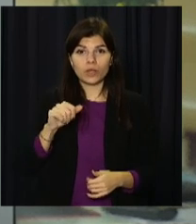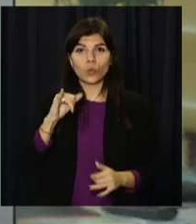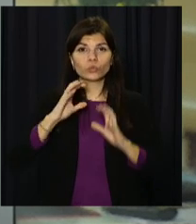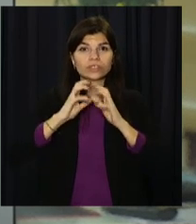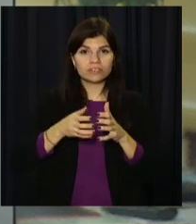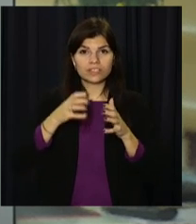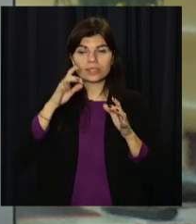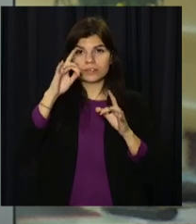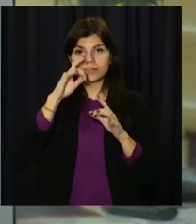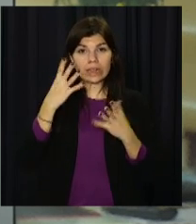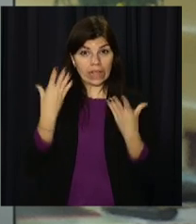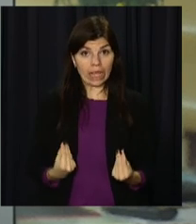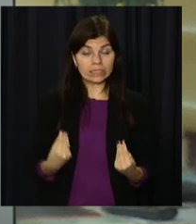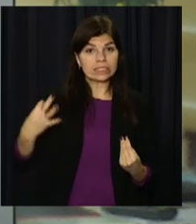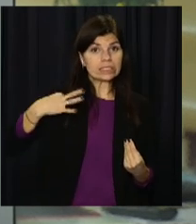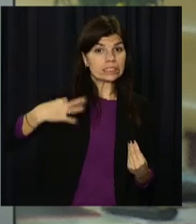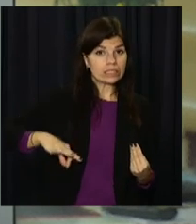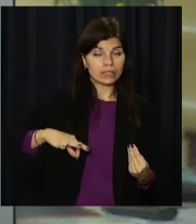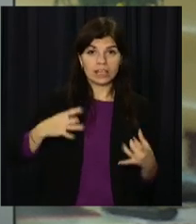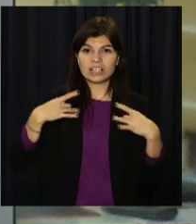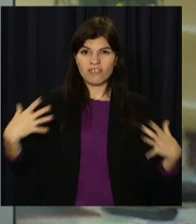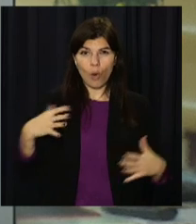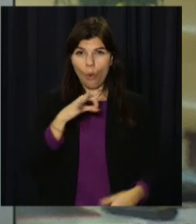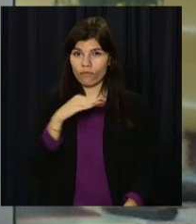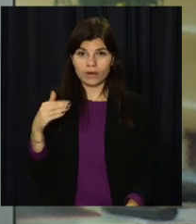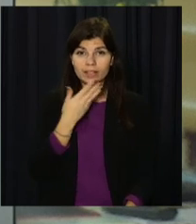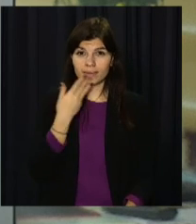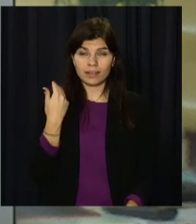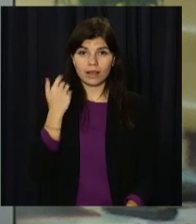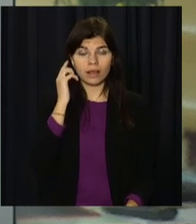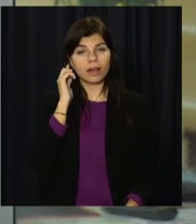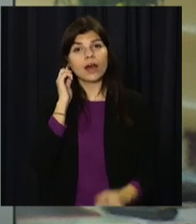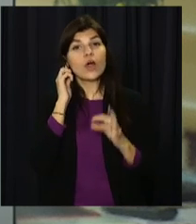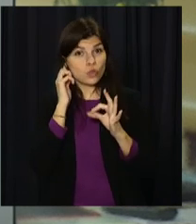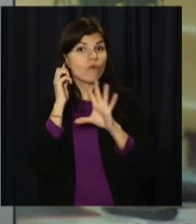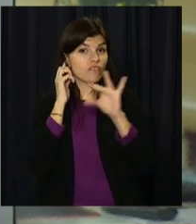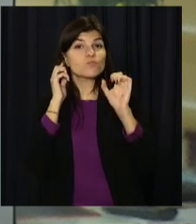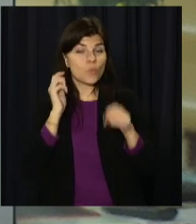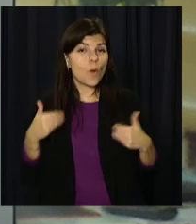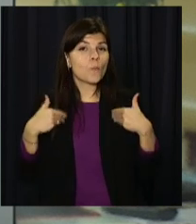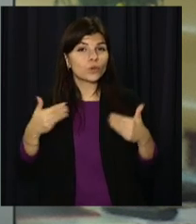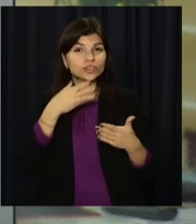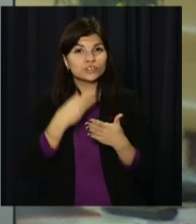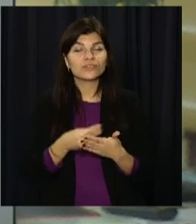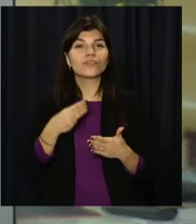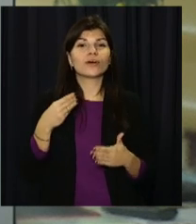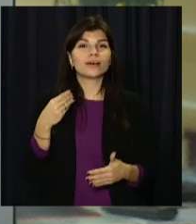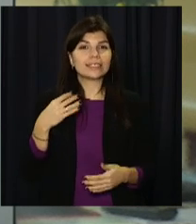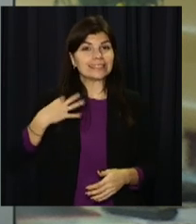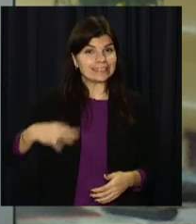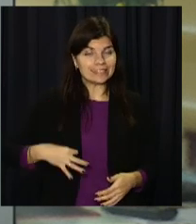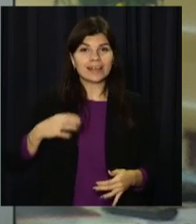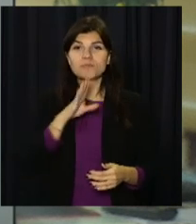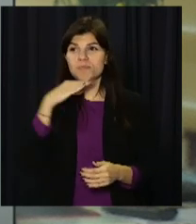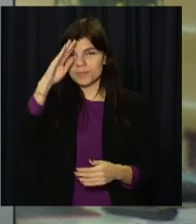світі відзначають День сина. І хоча свято неофіційне, це зайвий привід привітати синів, подякувати батькам і провести